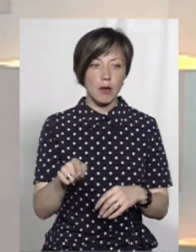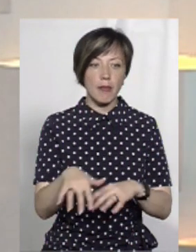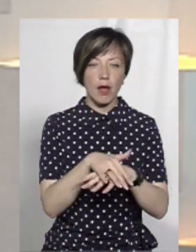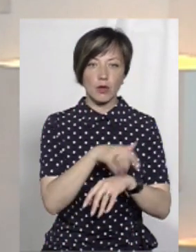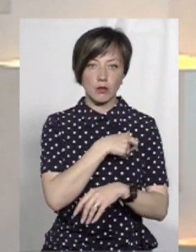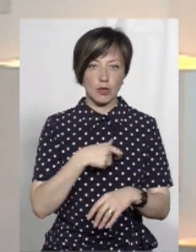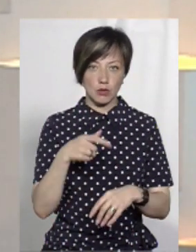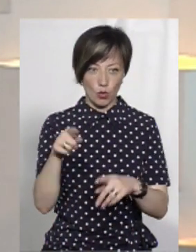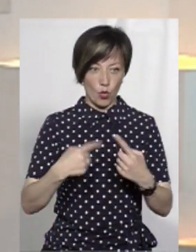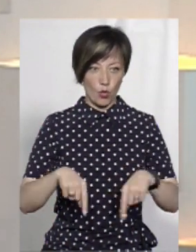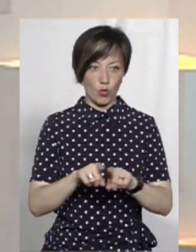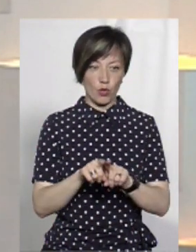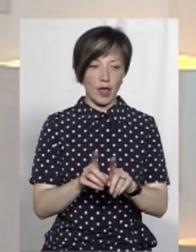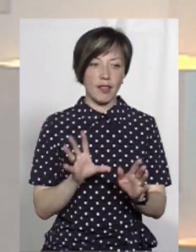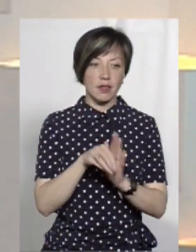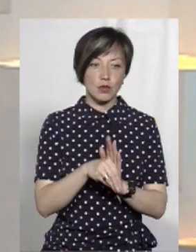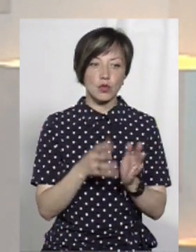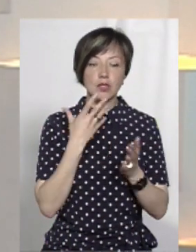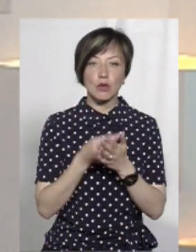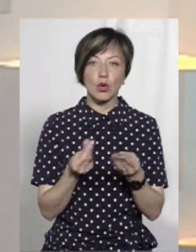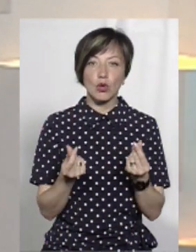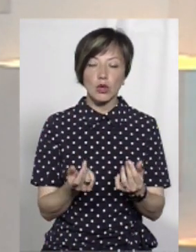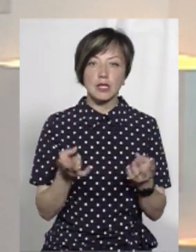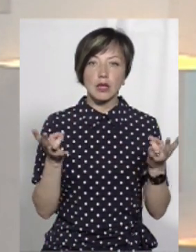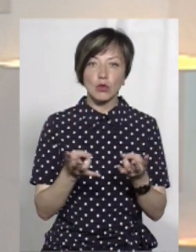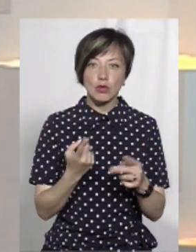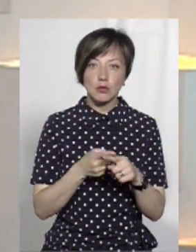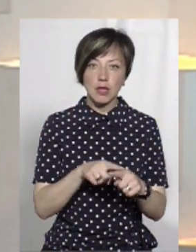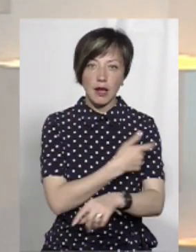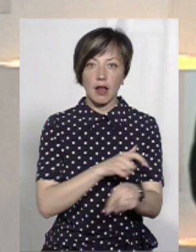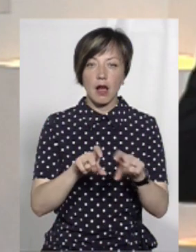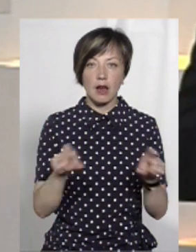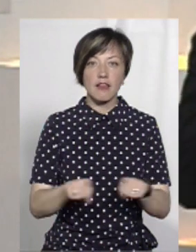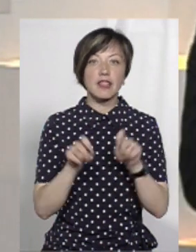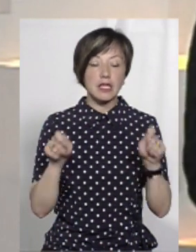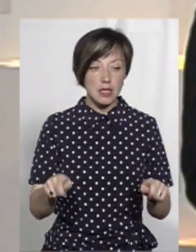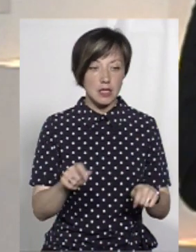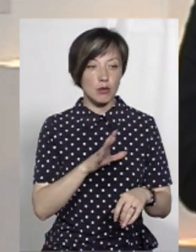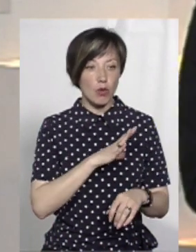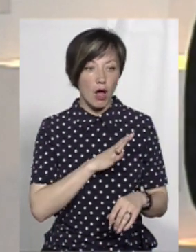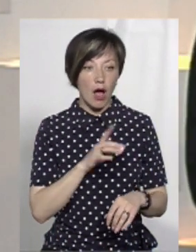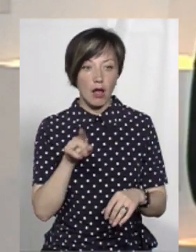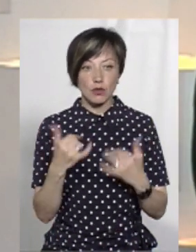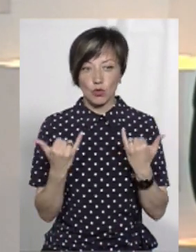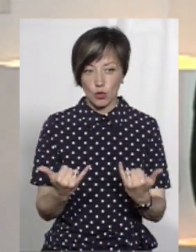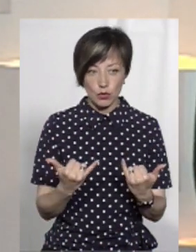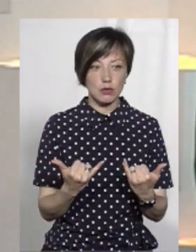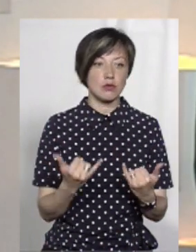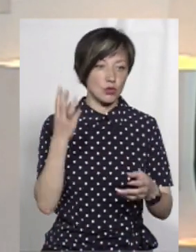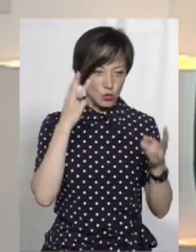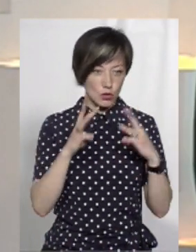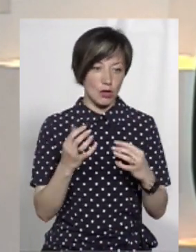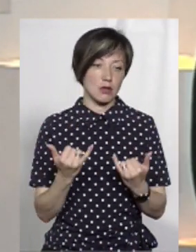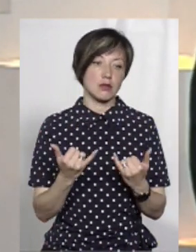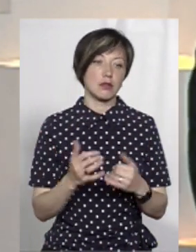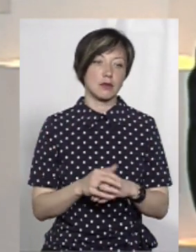народний депутат з того округу інвестує свої гроші тільки для того, щоб та лікарня відкрилась і вона була, а вона сьогодні досить сучасна.